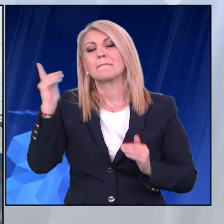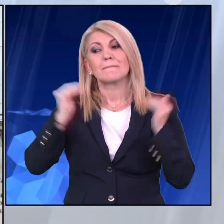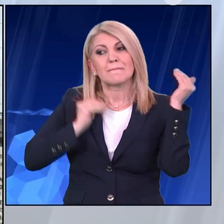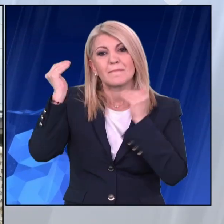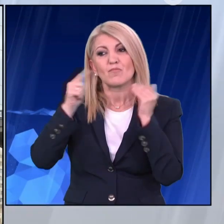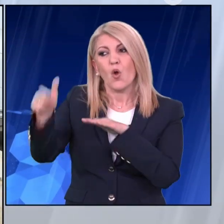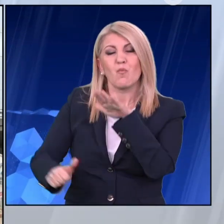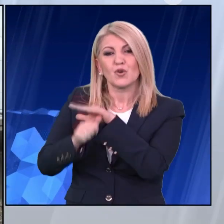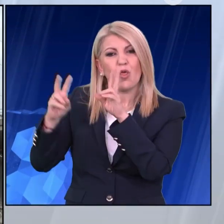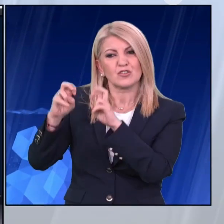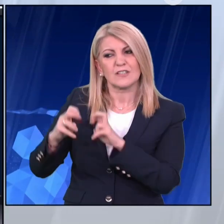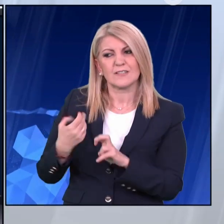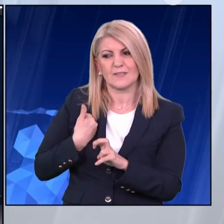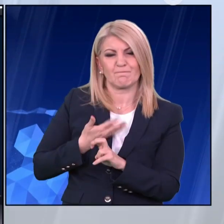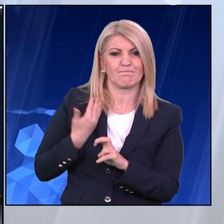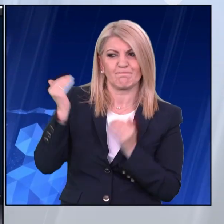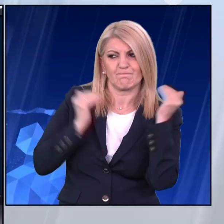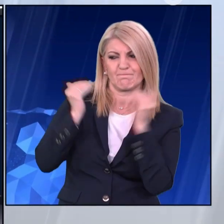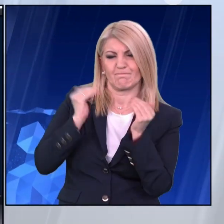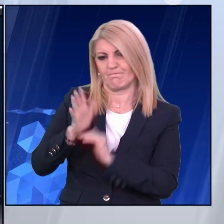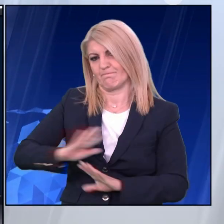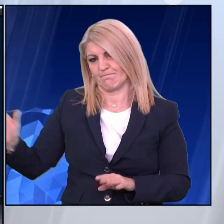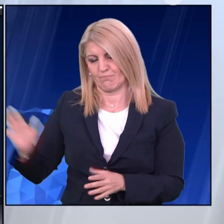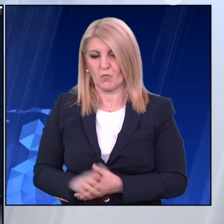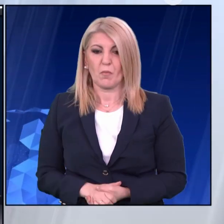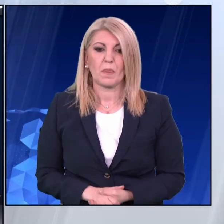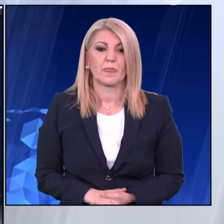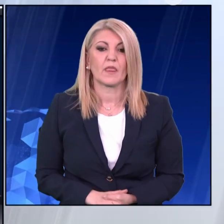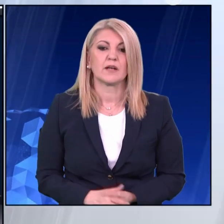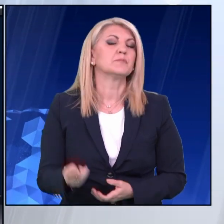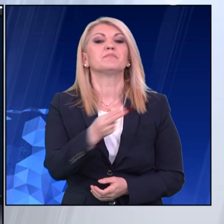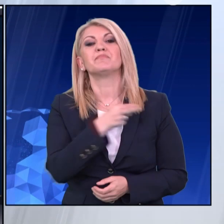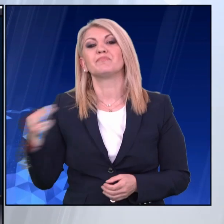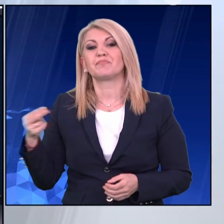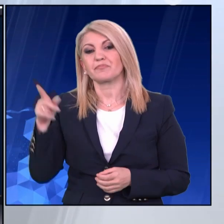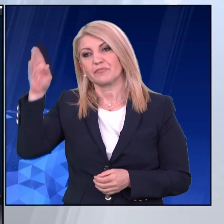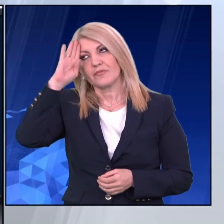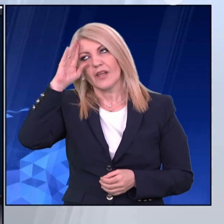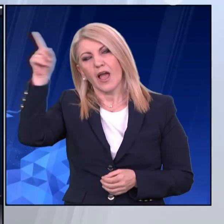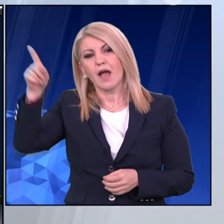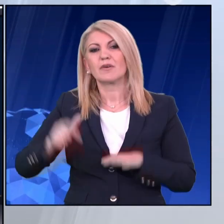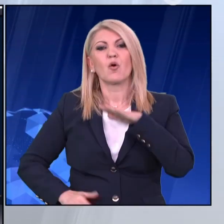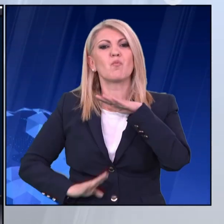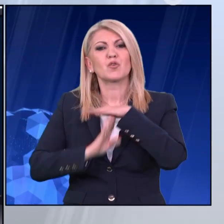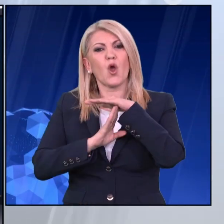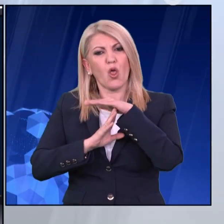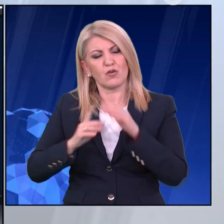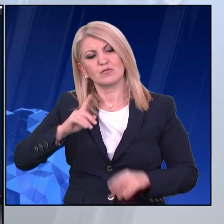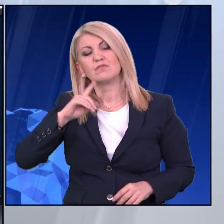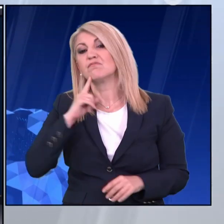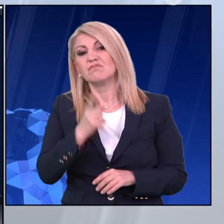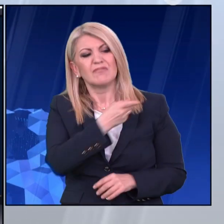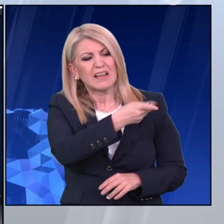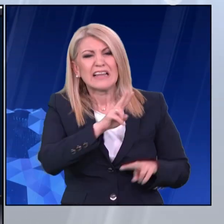της Εξεταστικής. Περισσότερο βλάπτη παραβοηθάει το Ισραήλ, είπε ο Αμερικανός Προέδρος για τον Μπέντζαμιν Νετανιάχου